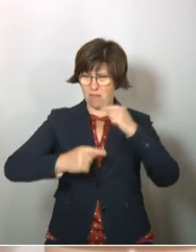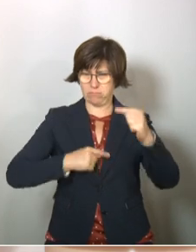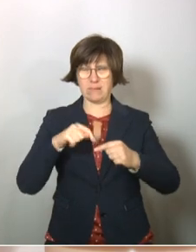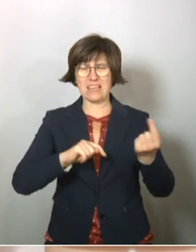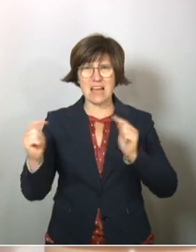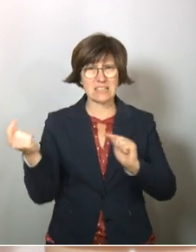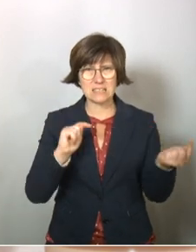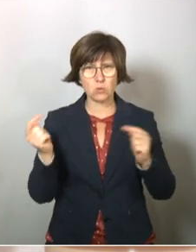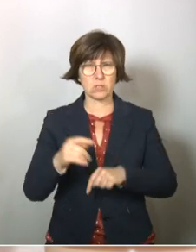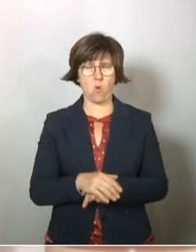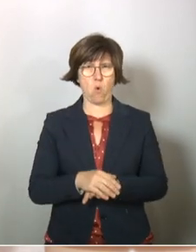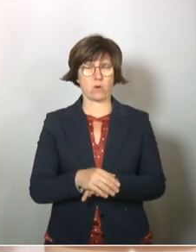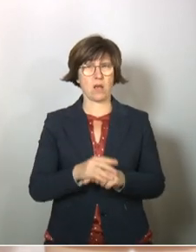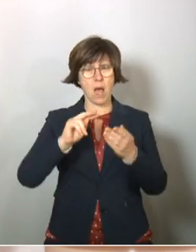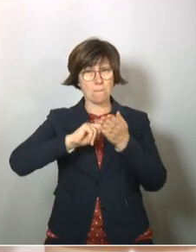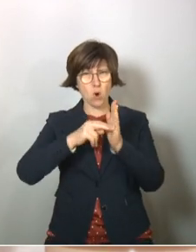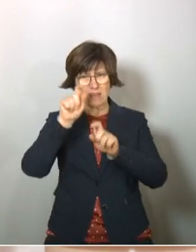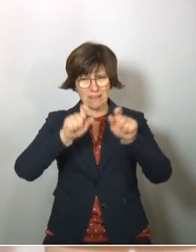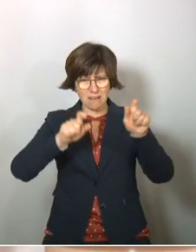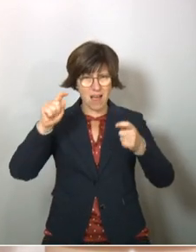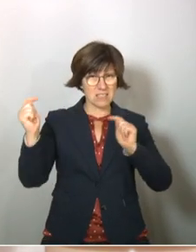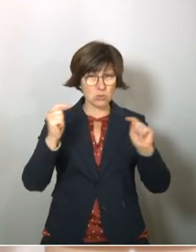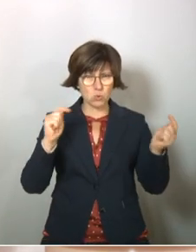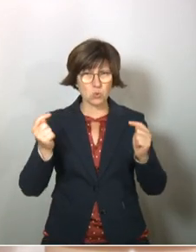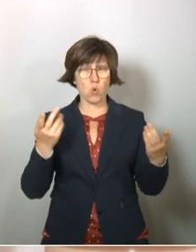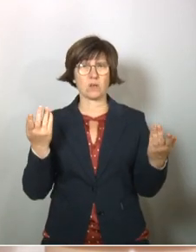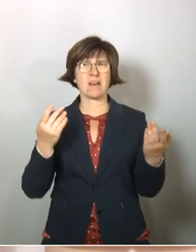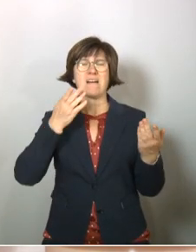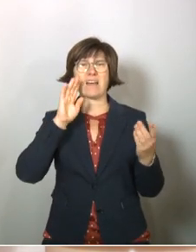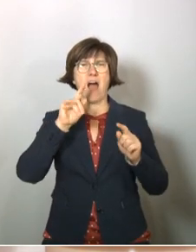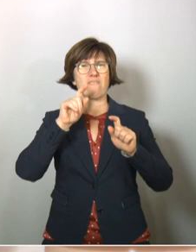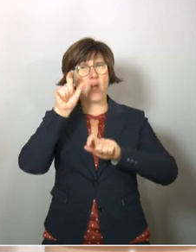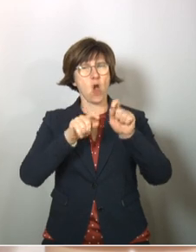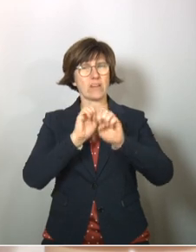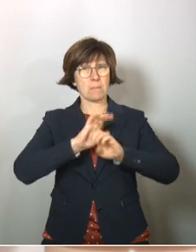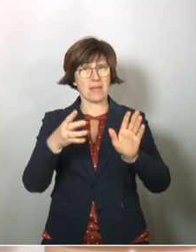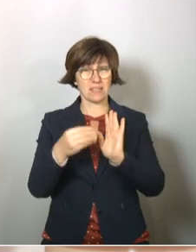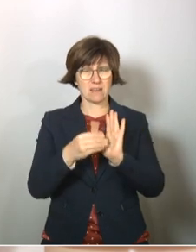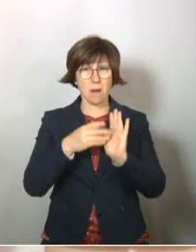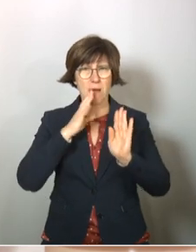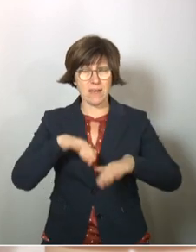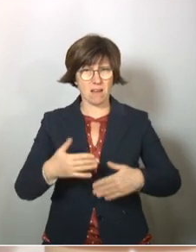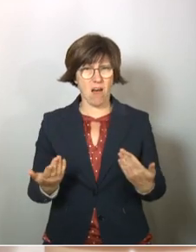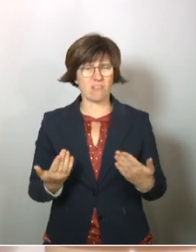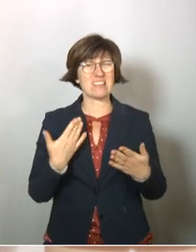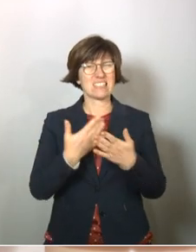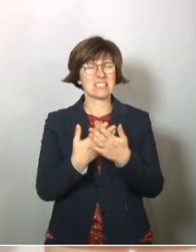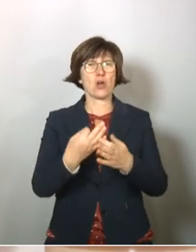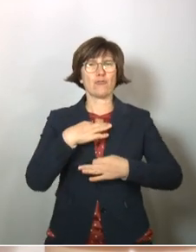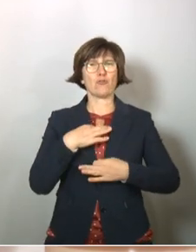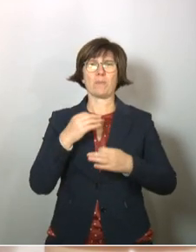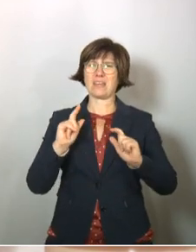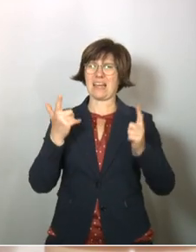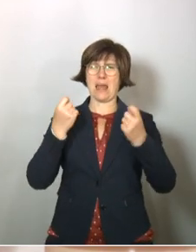Hier wird diskutiert unter Politikern und es dürfen Leute von den Medien dabei sein. Und das ist für mich